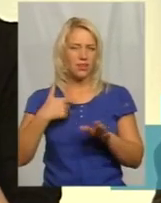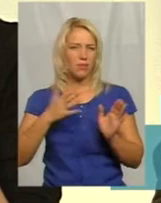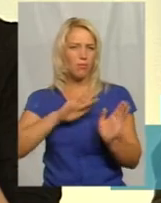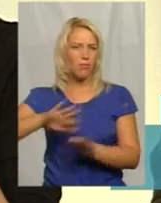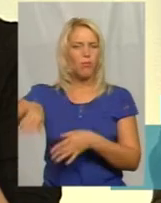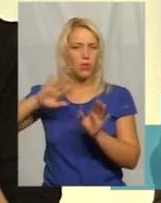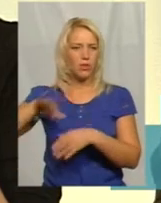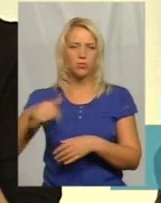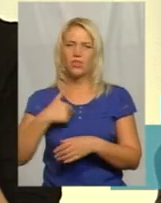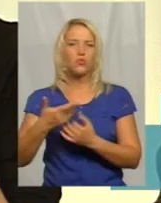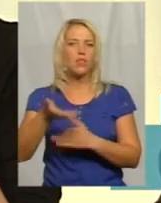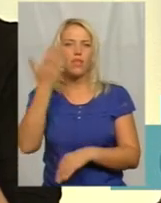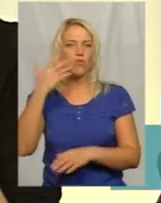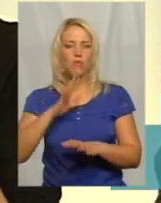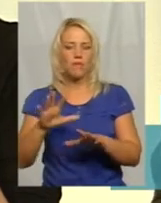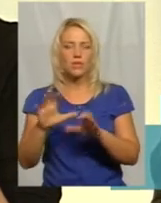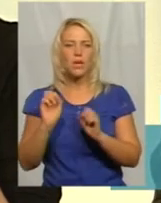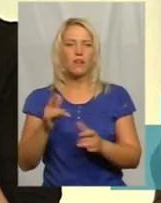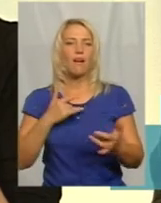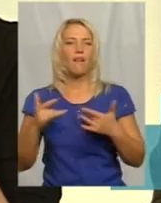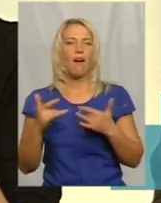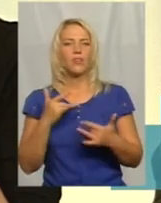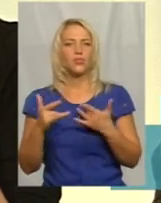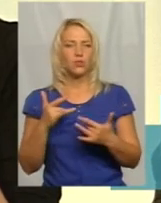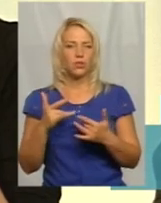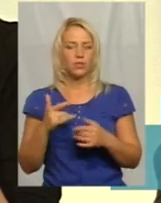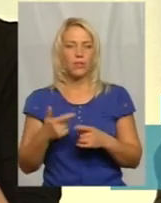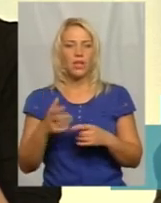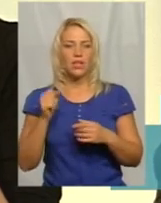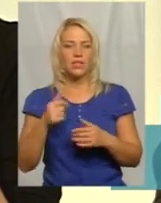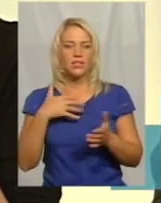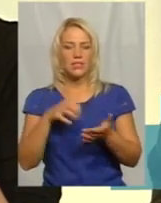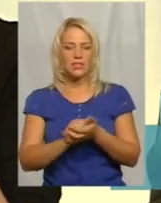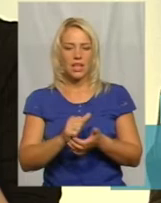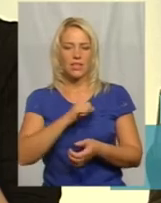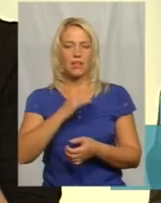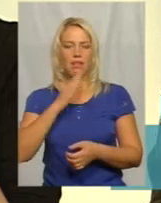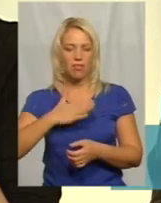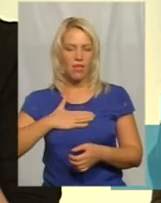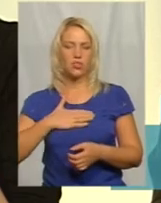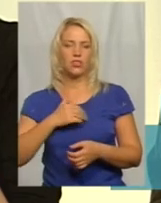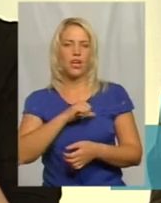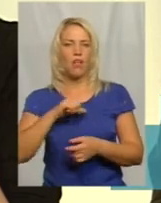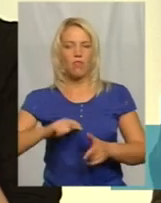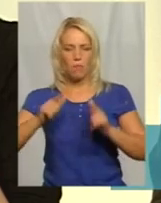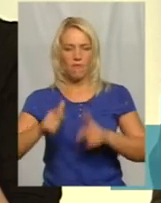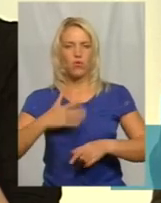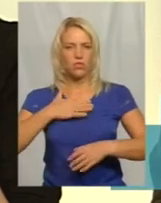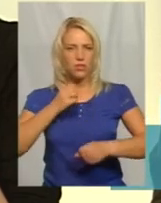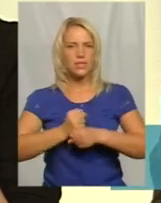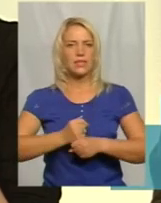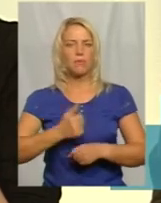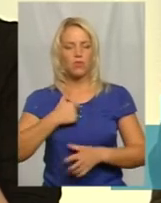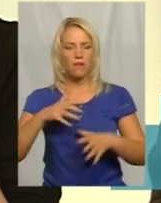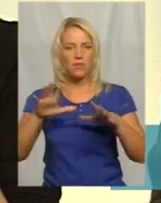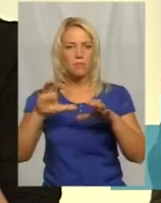я вже давно себе не розпринимаю як актер. І за год нашій добровольческій дисципліні як-то я вже розпринимаю себе все-таки більше